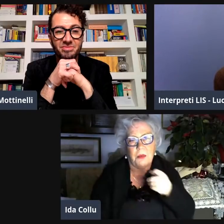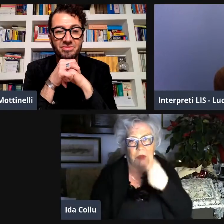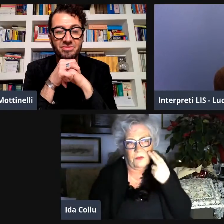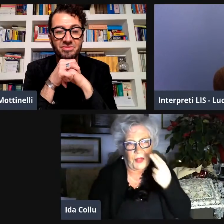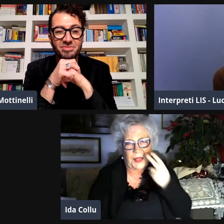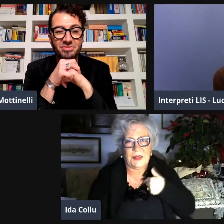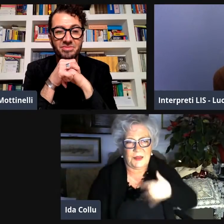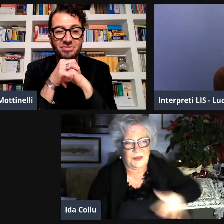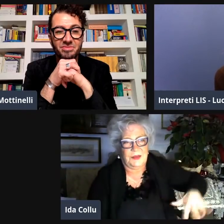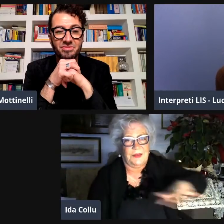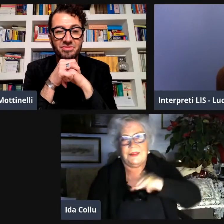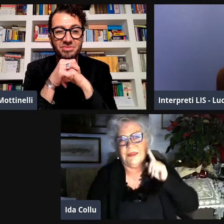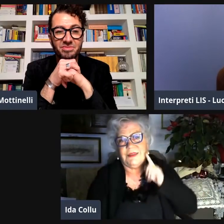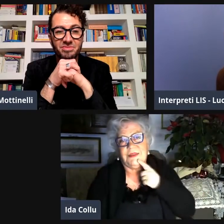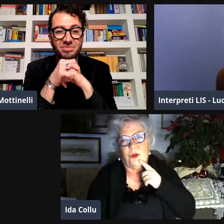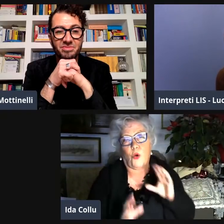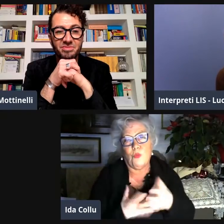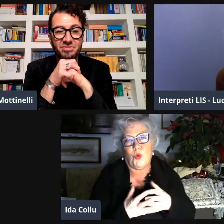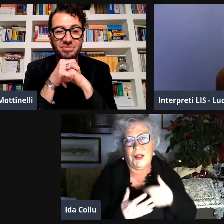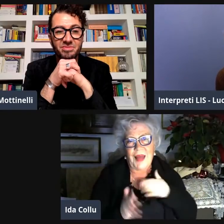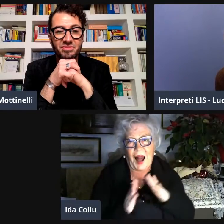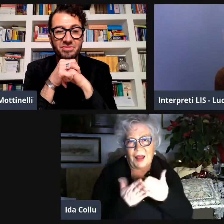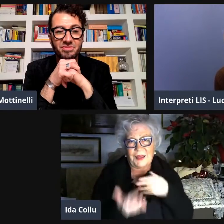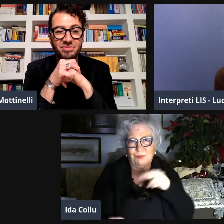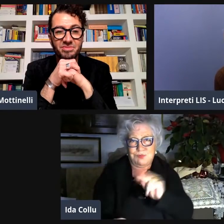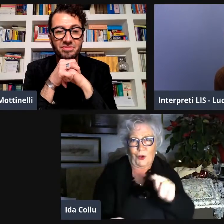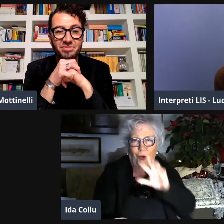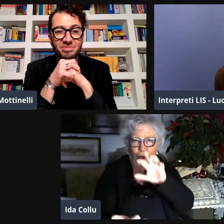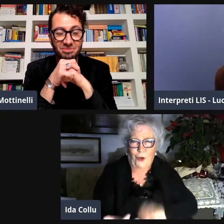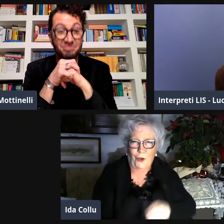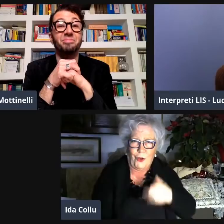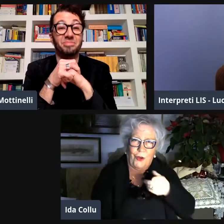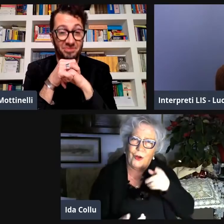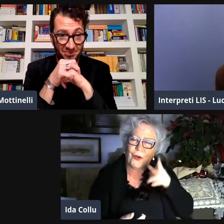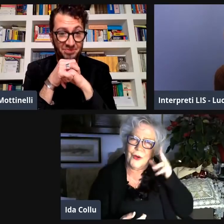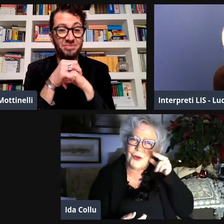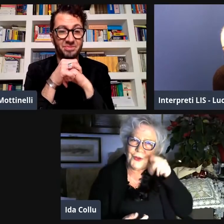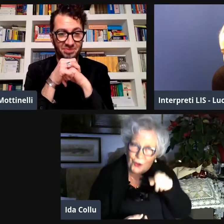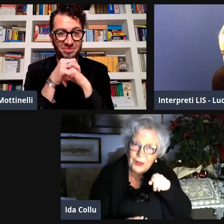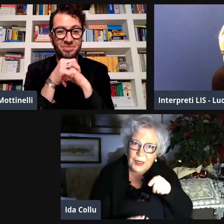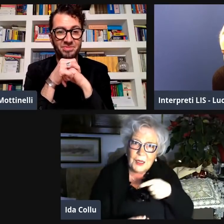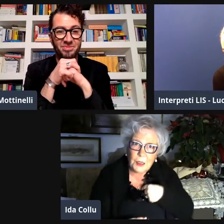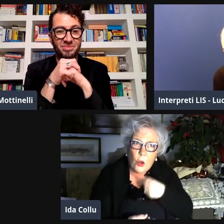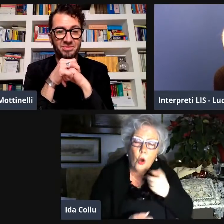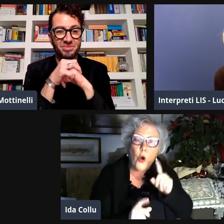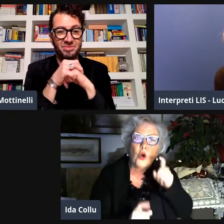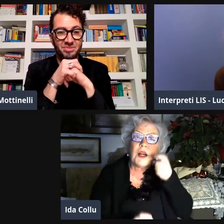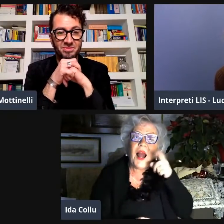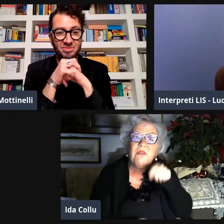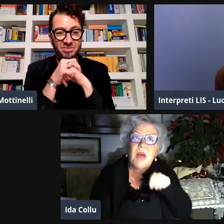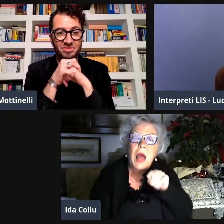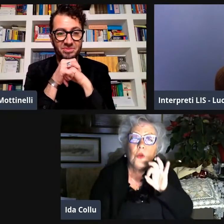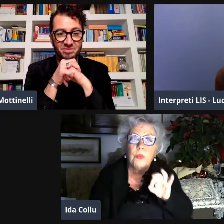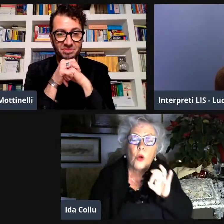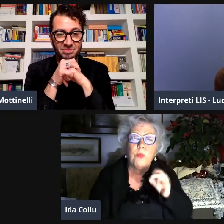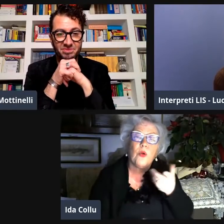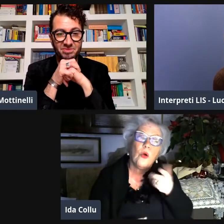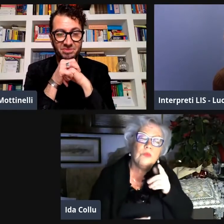delle donne di essere al potere vogliono esserlo loro e poi è quello che scritto anche nel mio libro